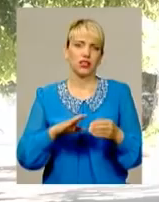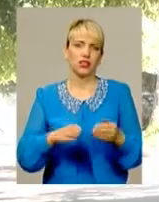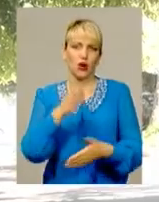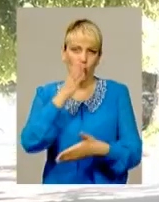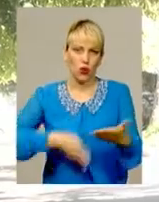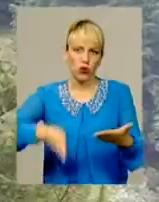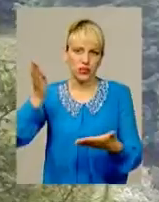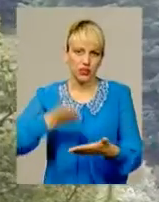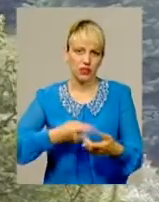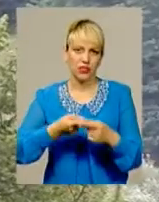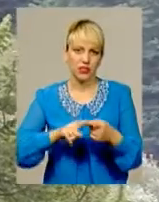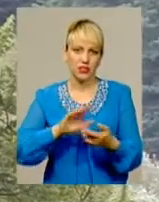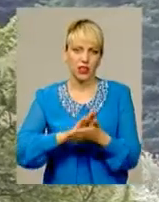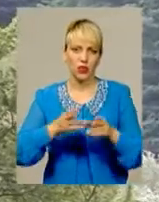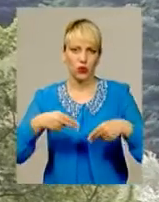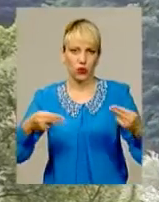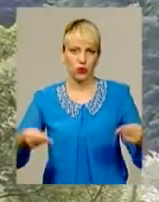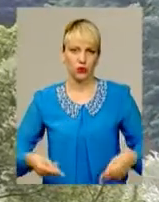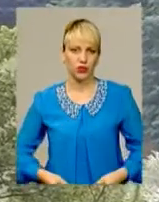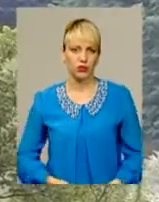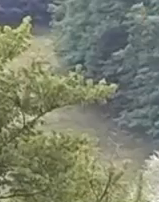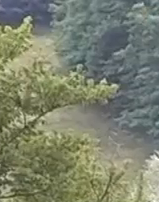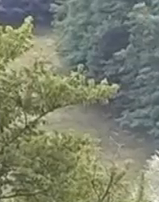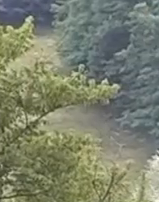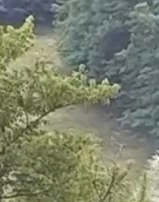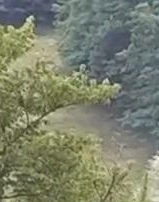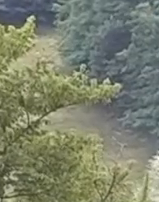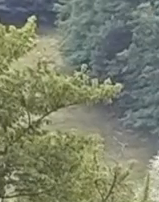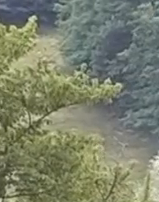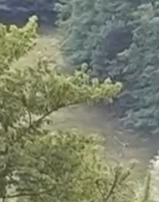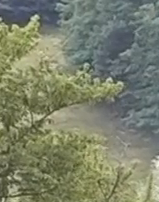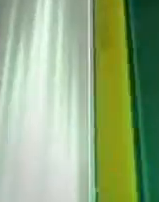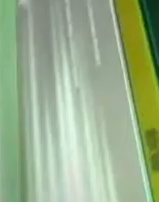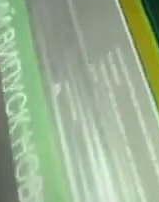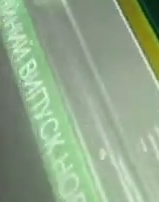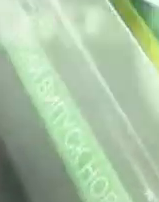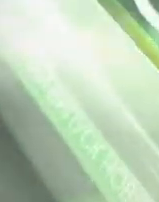за рішенням суду. Світлана Поробок, Михайло Габрух, для інформаційного випуску.